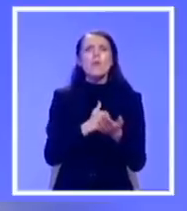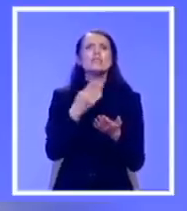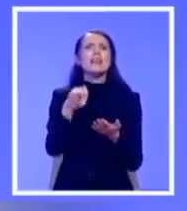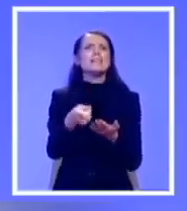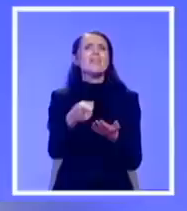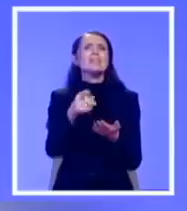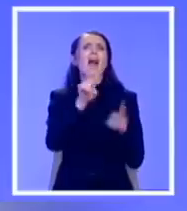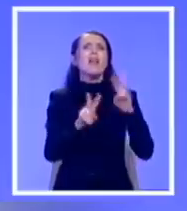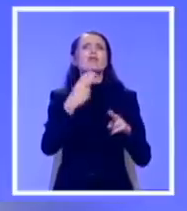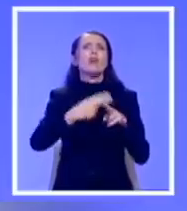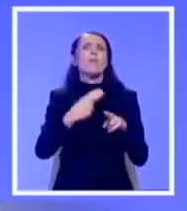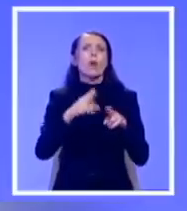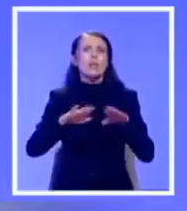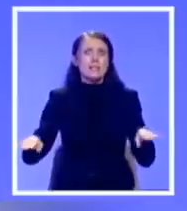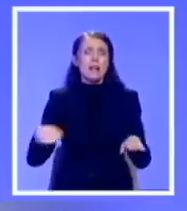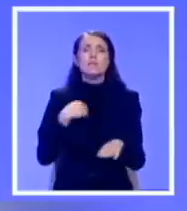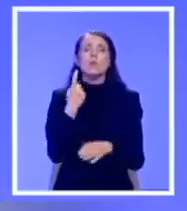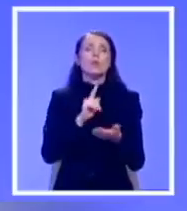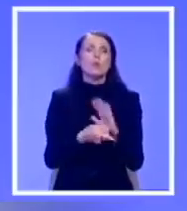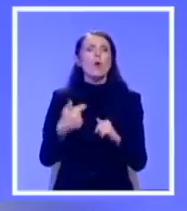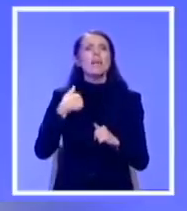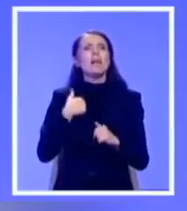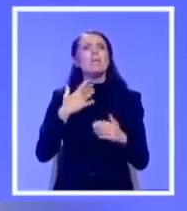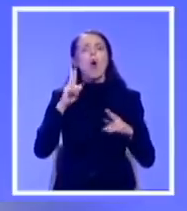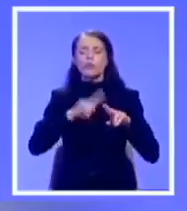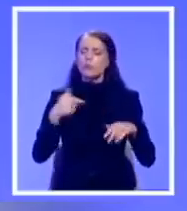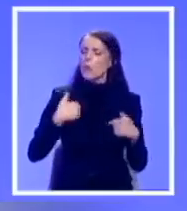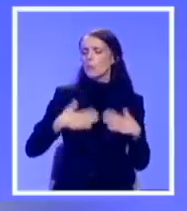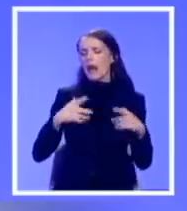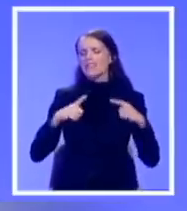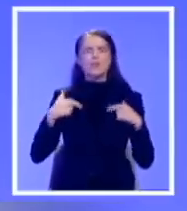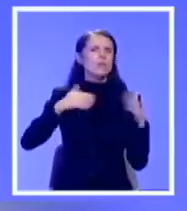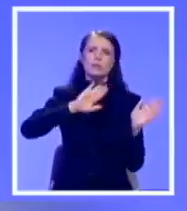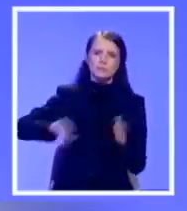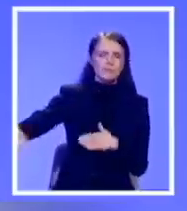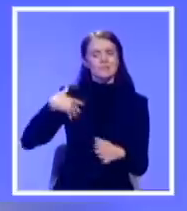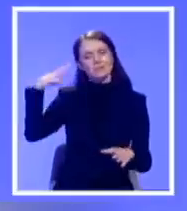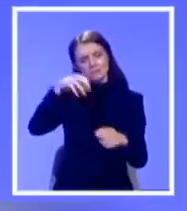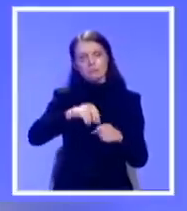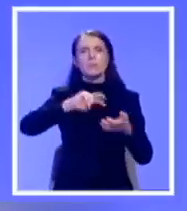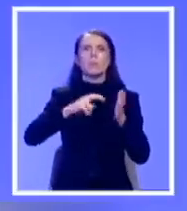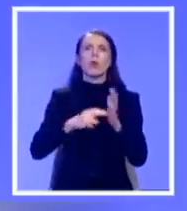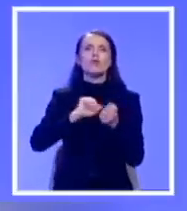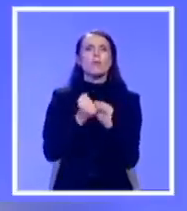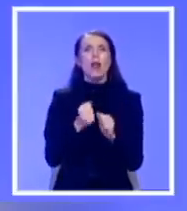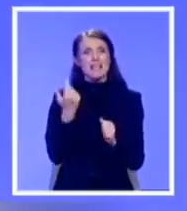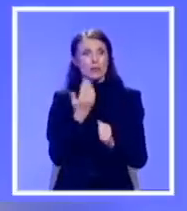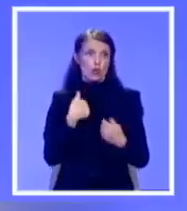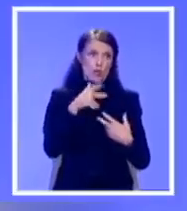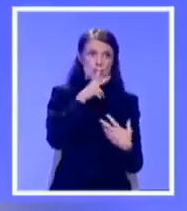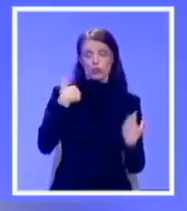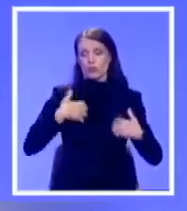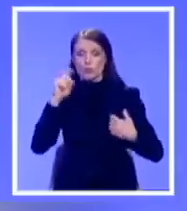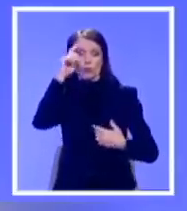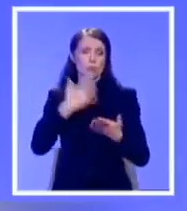Ja sam u jednom trutku odlučio da napustim svoj konforan život i upustim se u političku borbu, ne da bih sutra bio političar, predsednik